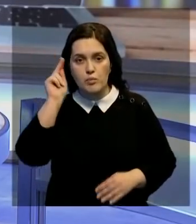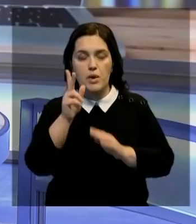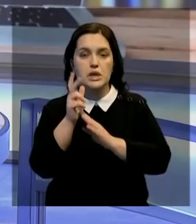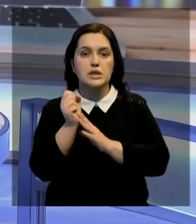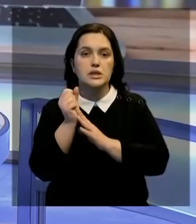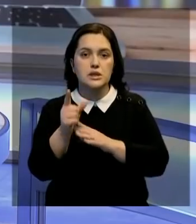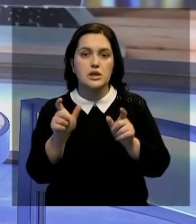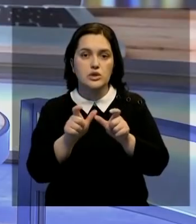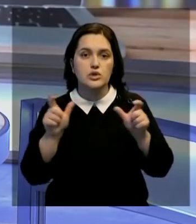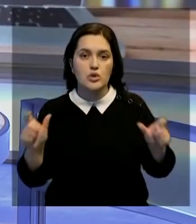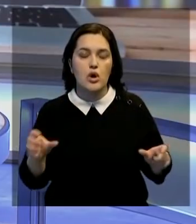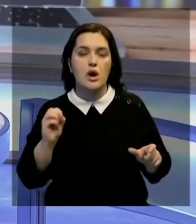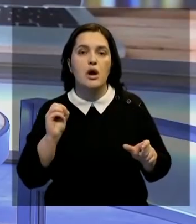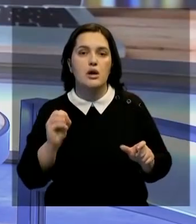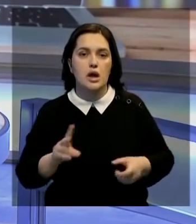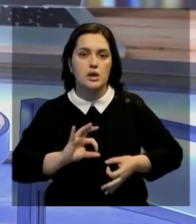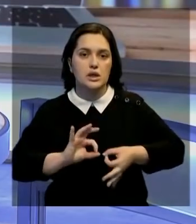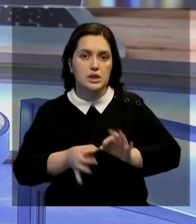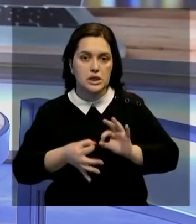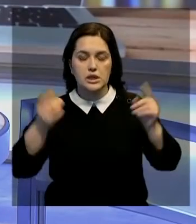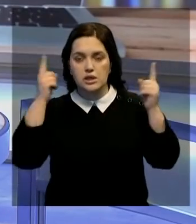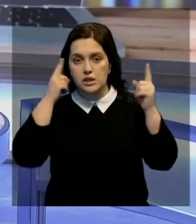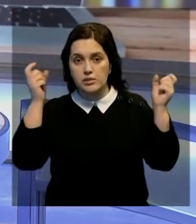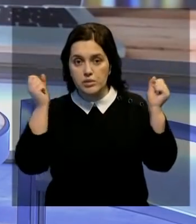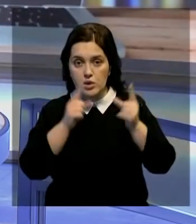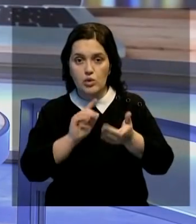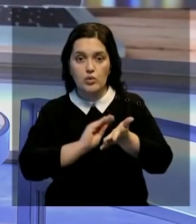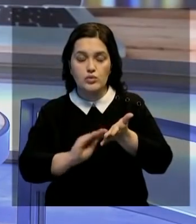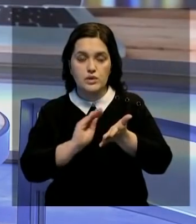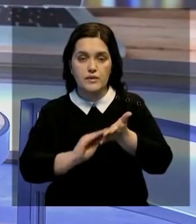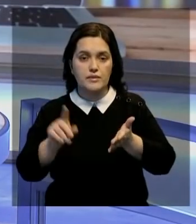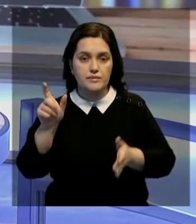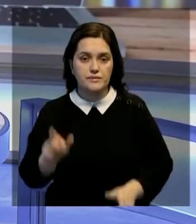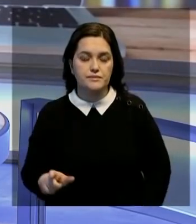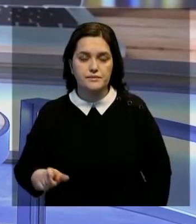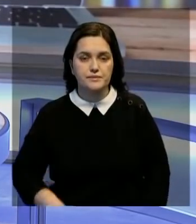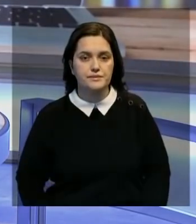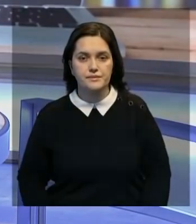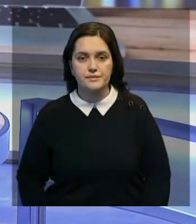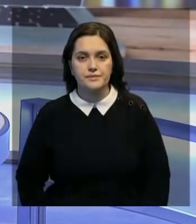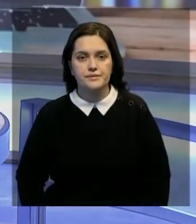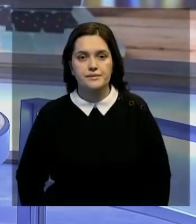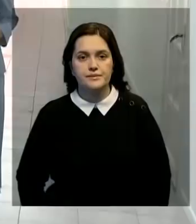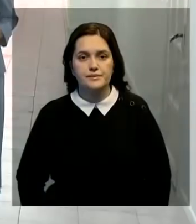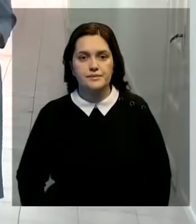пробелы предстоит учащимся 311 школ. Как именно, узнавали наши корреспонденты.